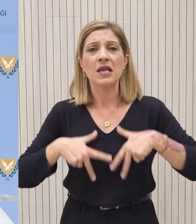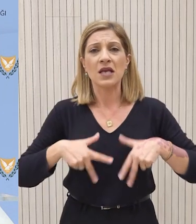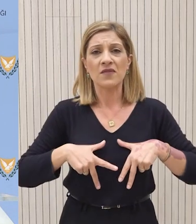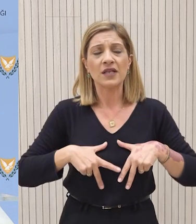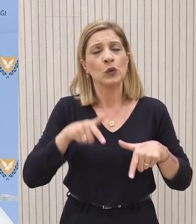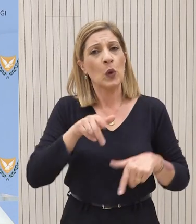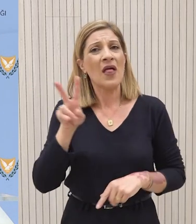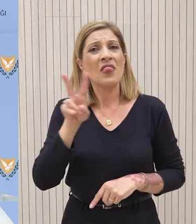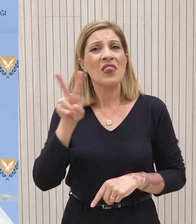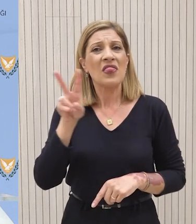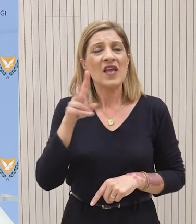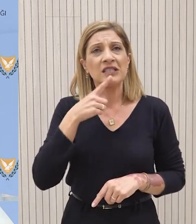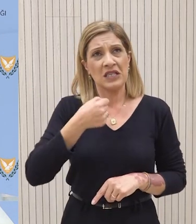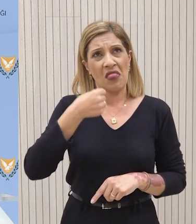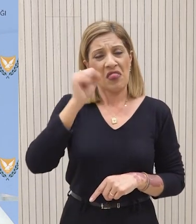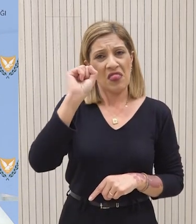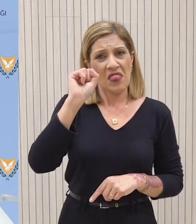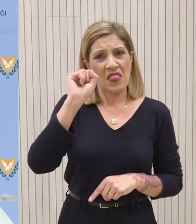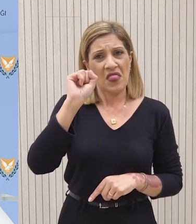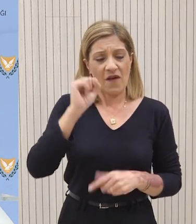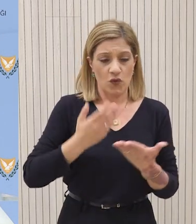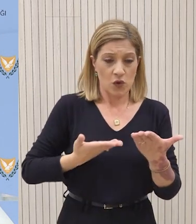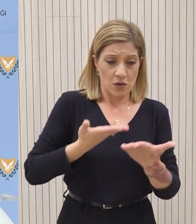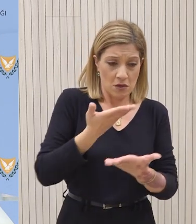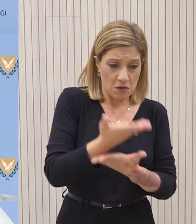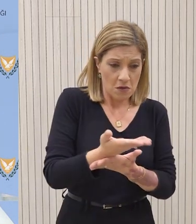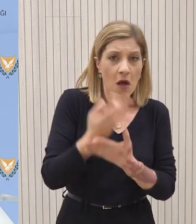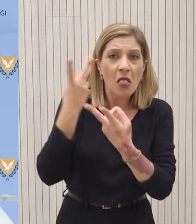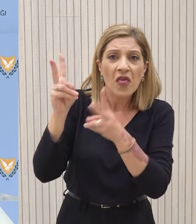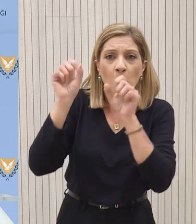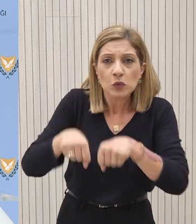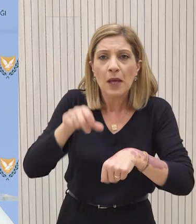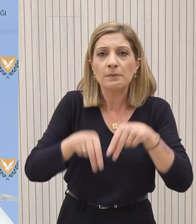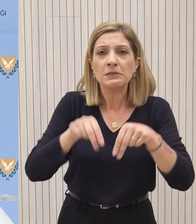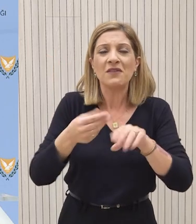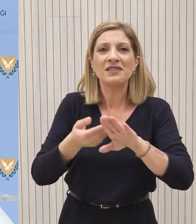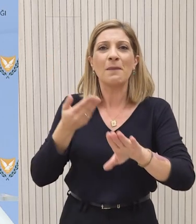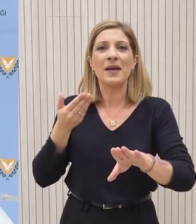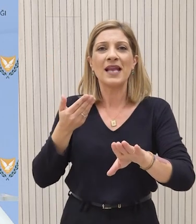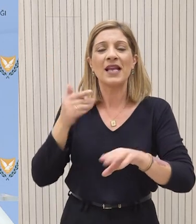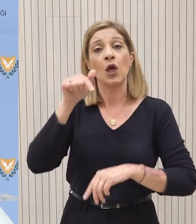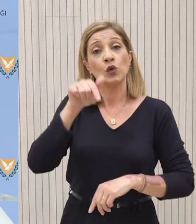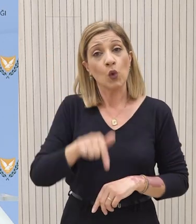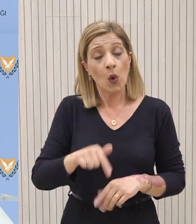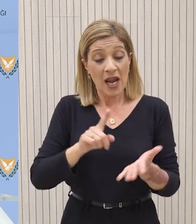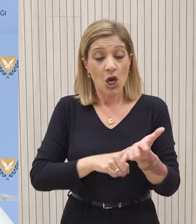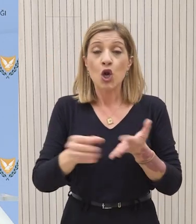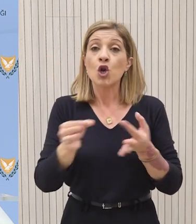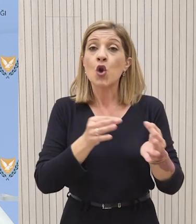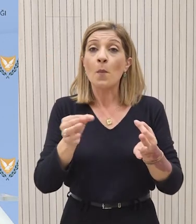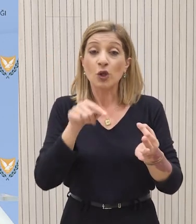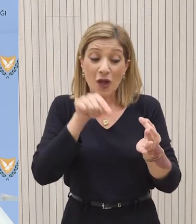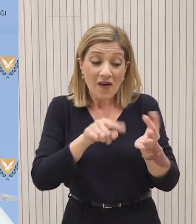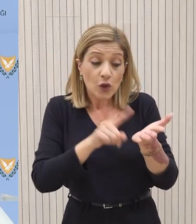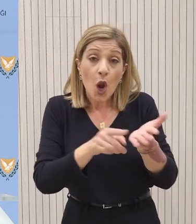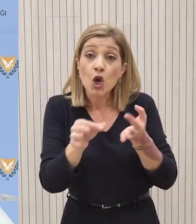ο Δημοκρατικός Συναγερμός διαφωνεί με αυτό που ήδη κατέθεσαν αλλά και ψήφισαν. Την ίδια στιγμή να σας θυμίσω ότι είναι με νομοσχέδιο της προηγούμενης